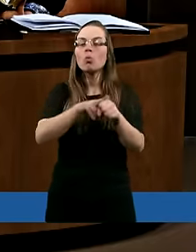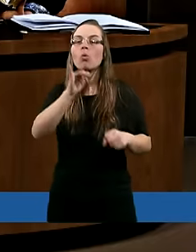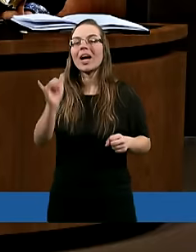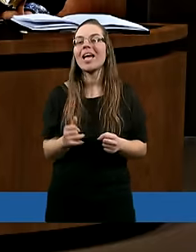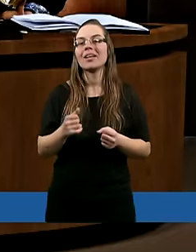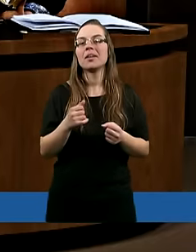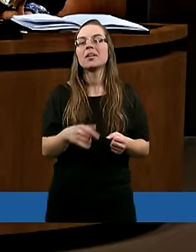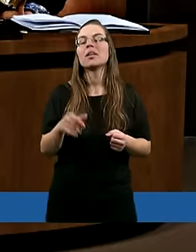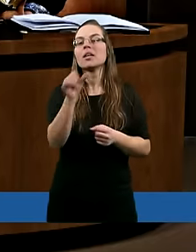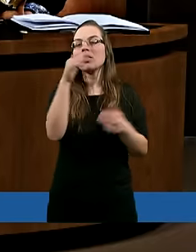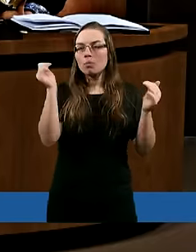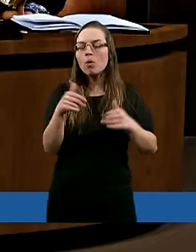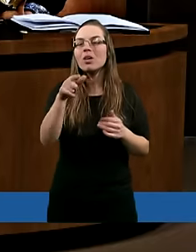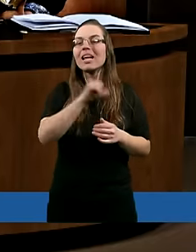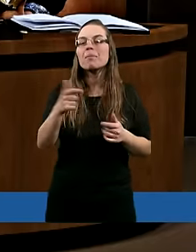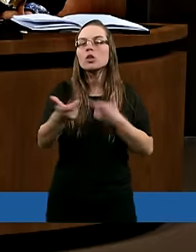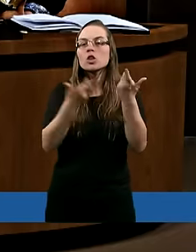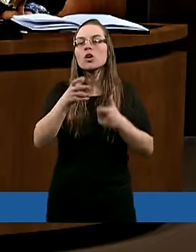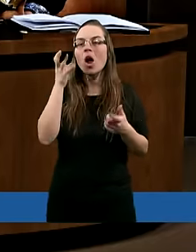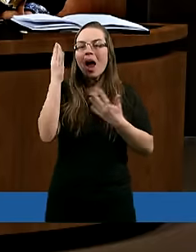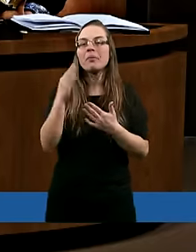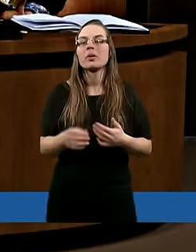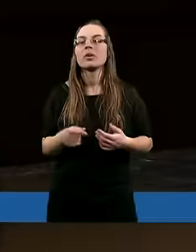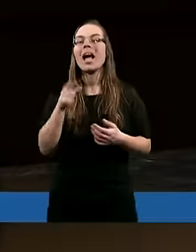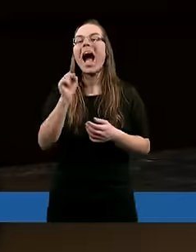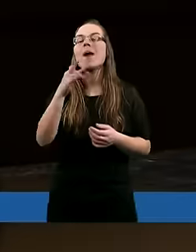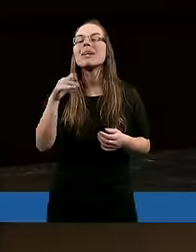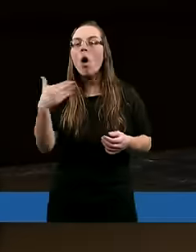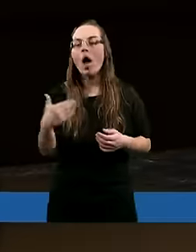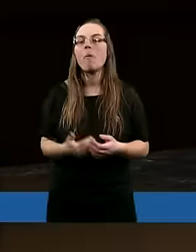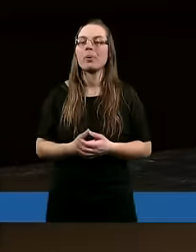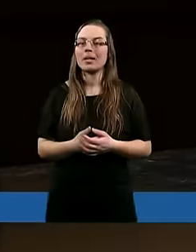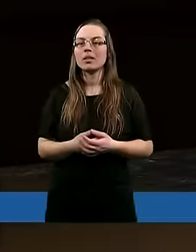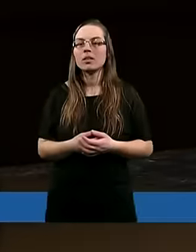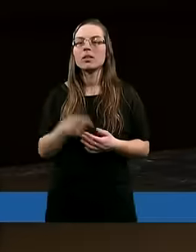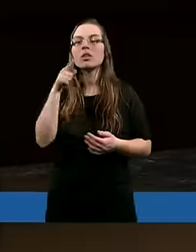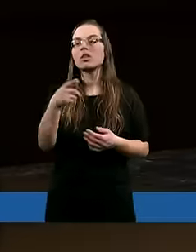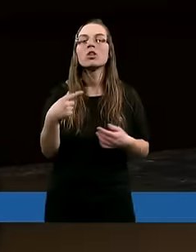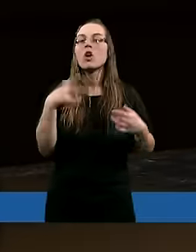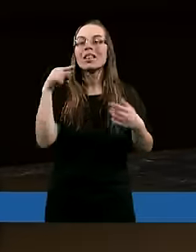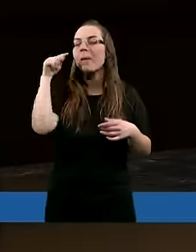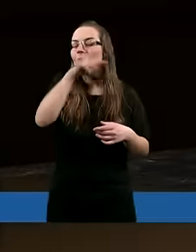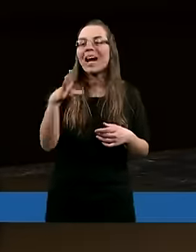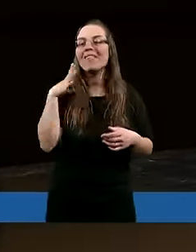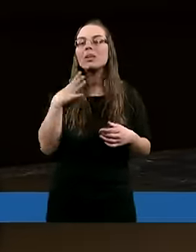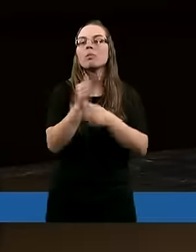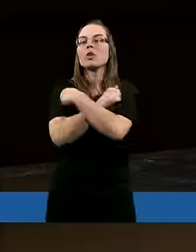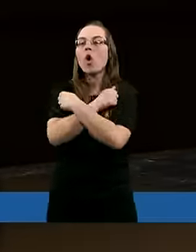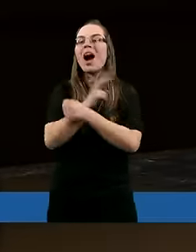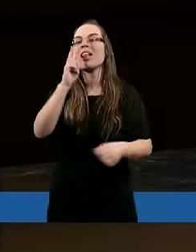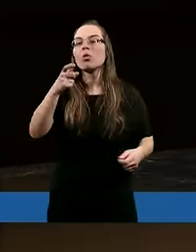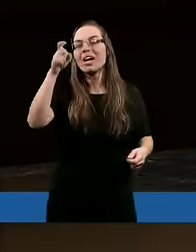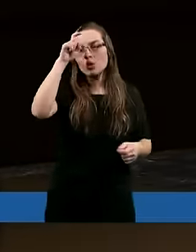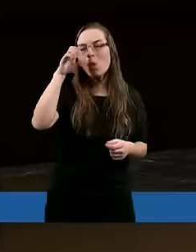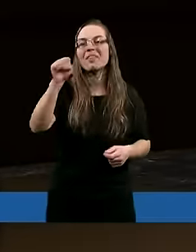której sama Golgota była chyba takim apogeum, to nie potrafilibyśmy kochać drugiego